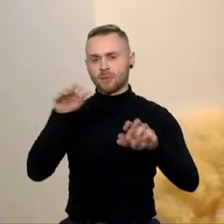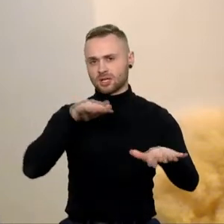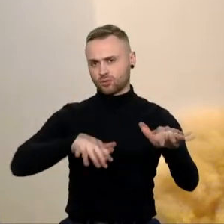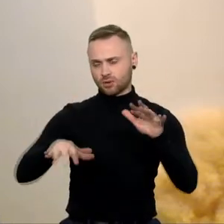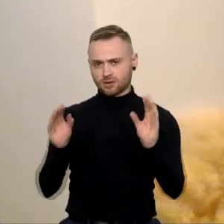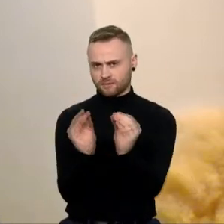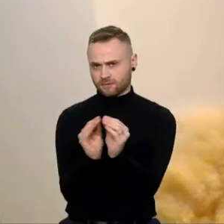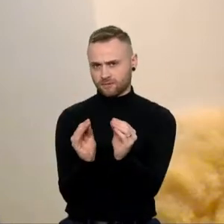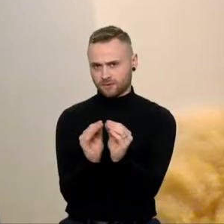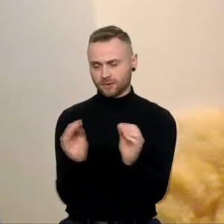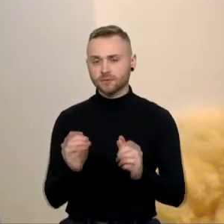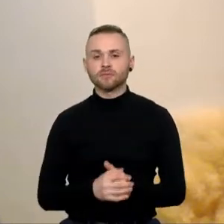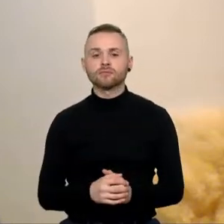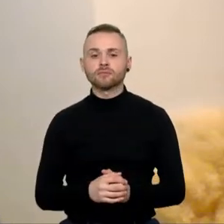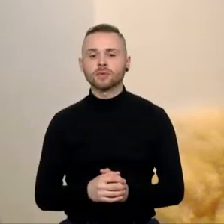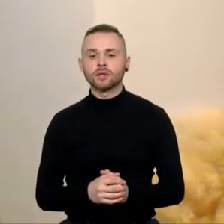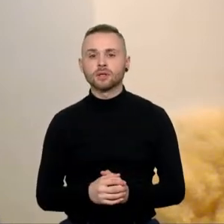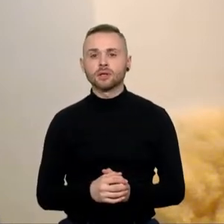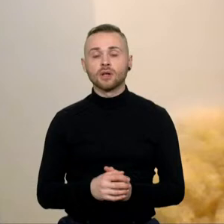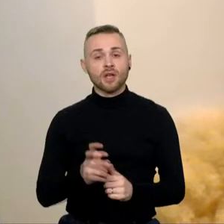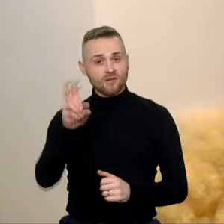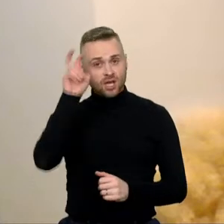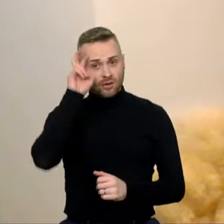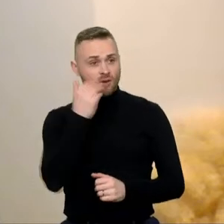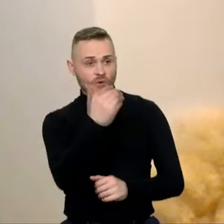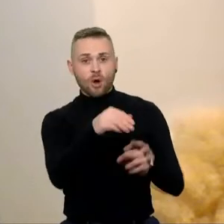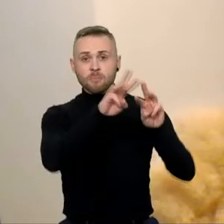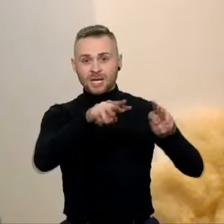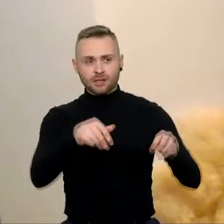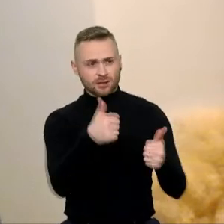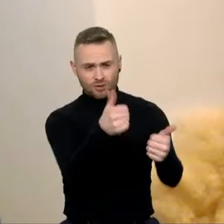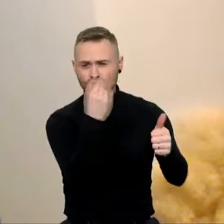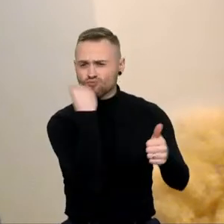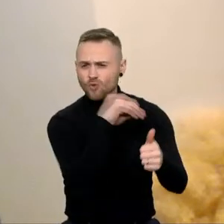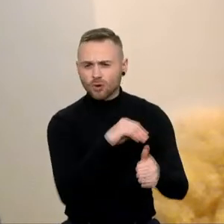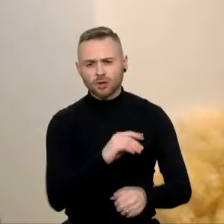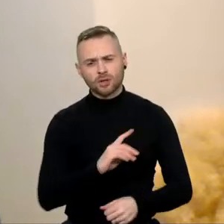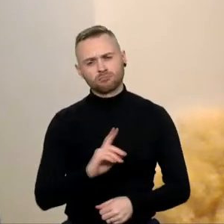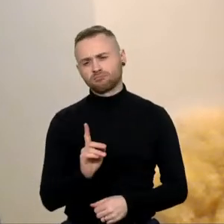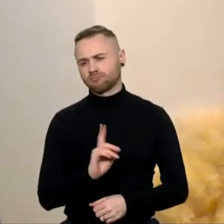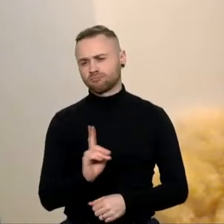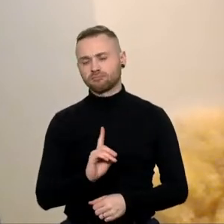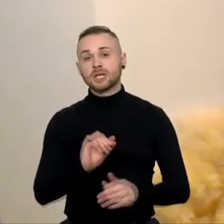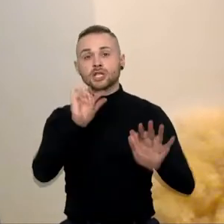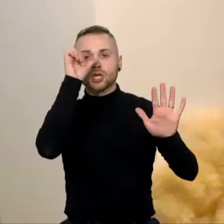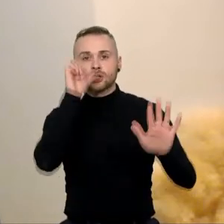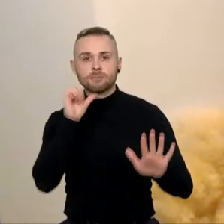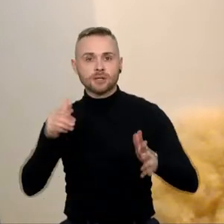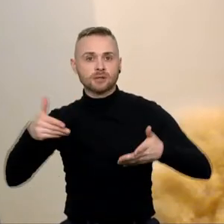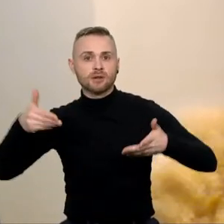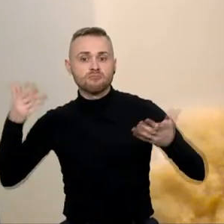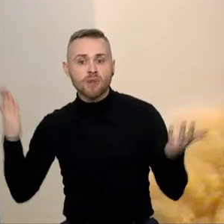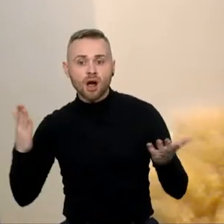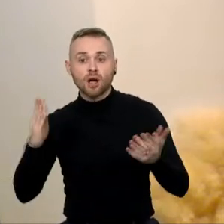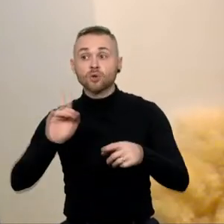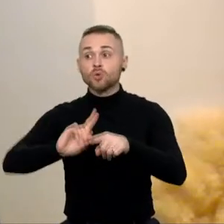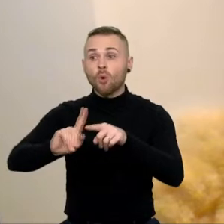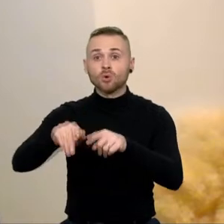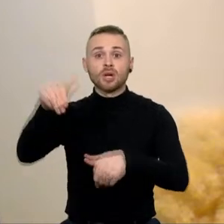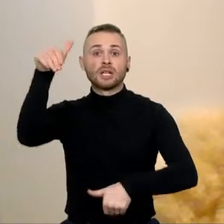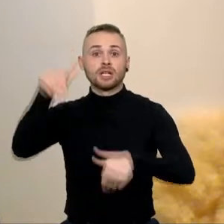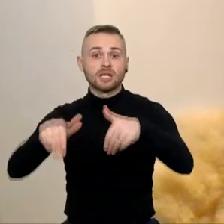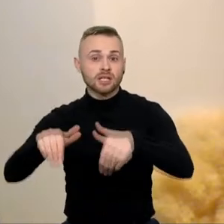mes manome, kad yra idealus šios vyriausybės ministrai. Tikrai taip nėra. Bet ne, šešie mėnesiam likus iki rinkimų ir neesant tokiai